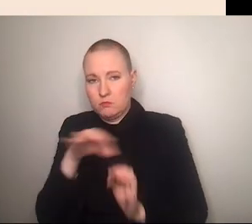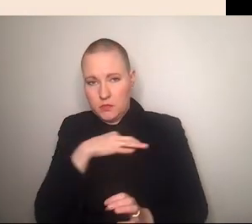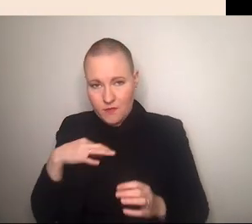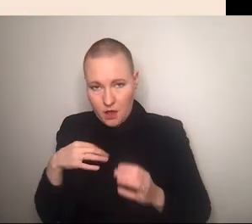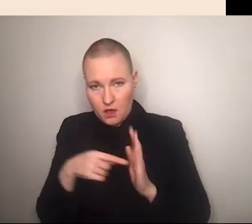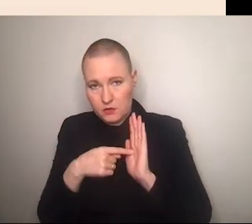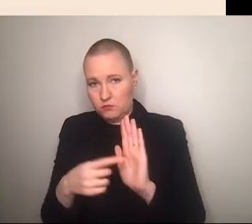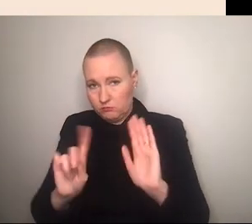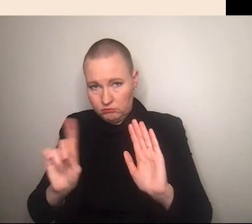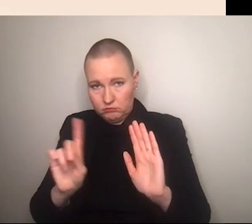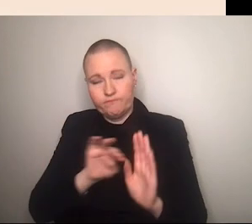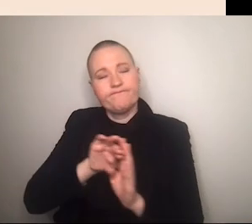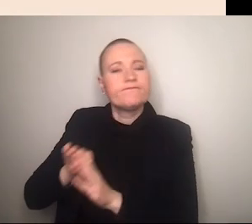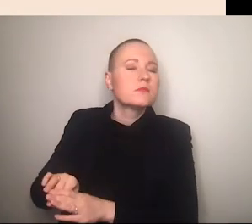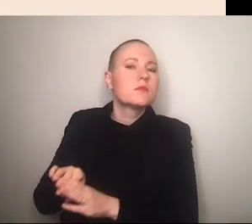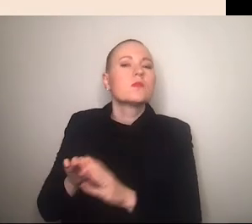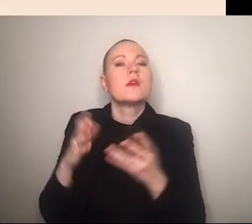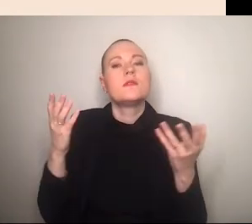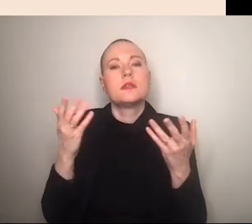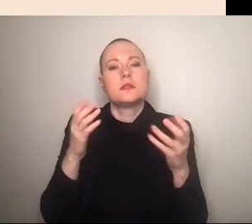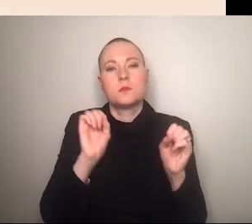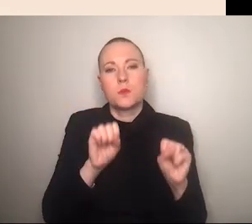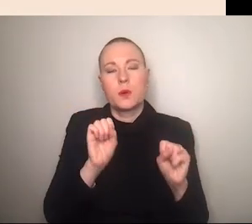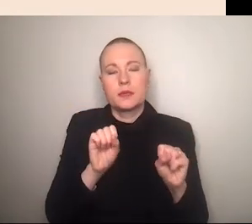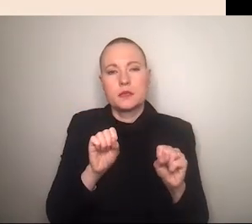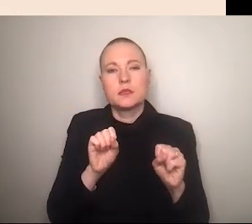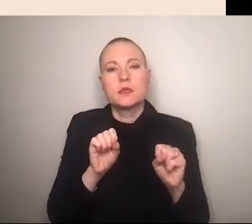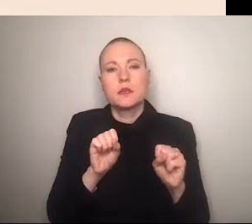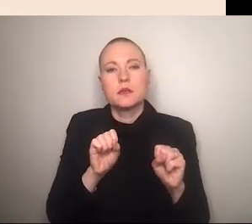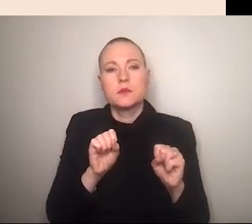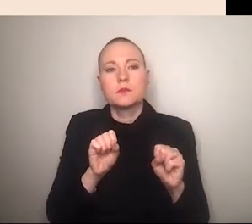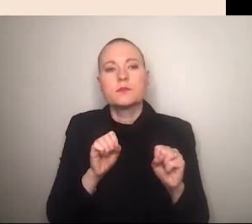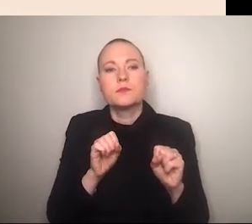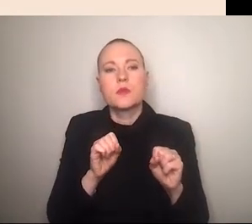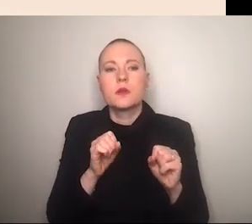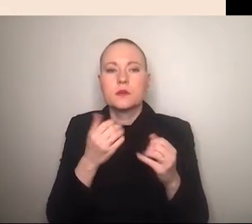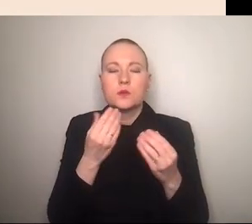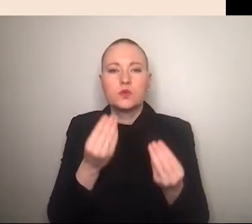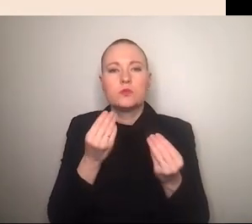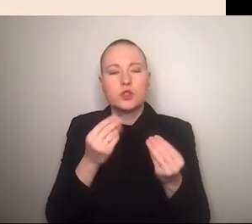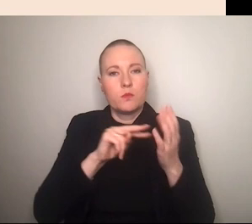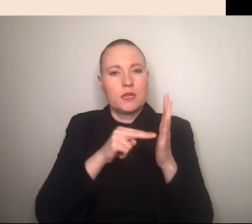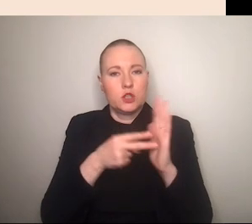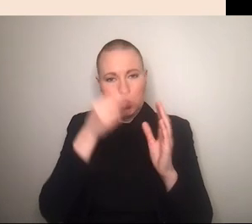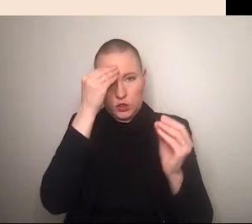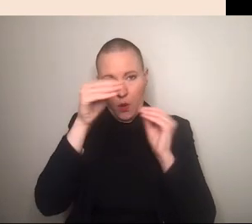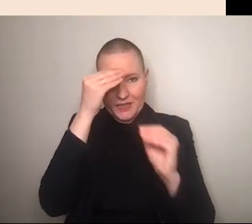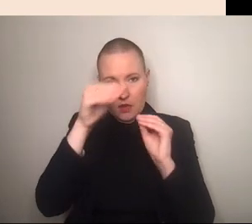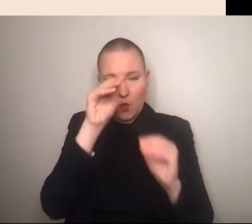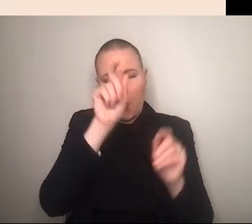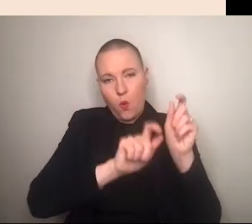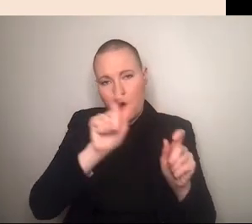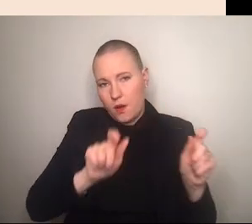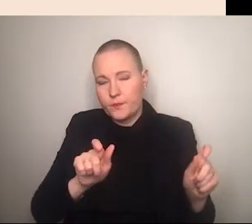gegeben wird ist ja wie folgt zu beschreiben das sehen wir vor allen dingen bei politischen kommentatorien also hier wird eben